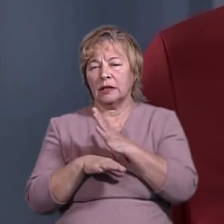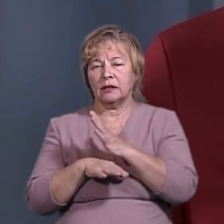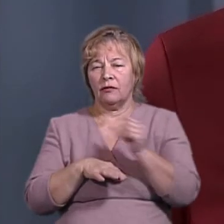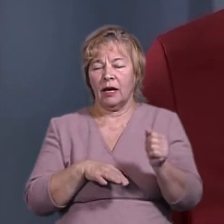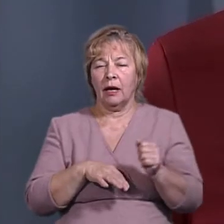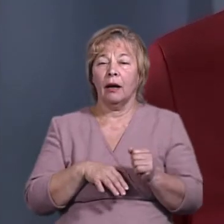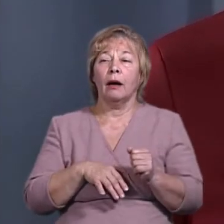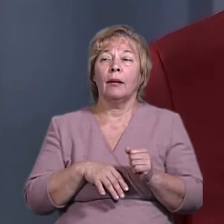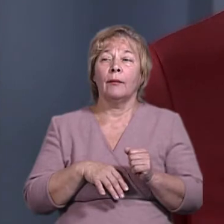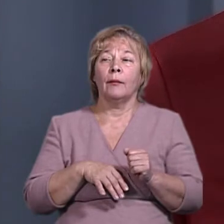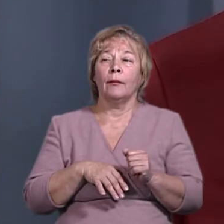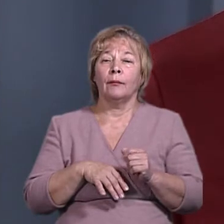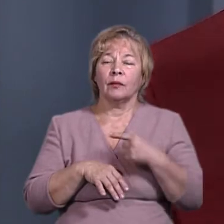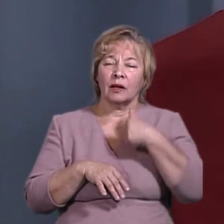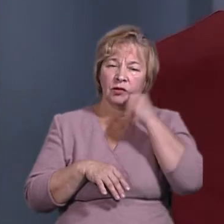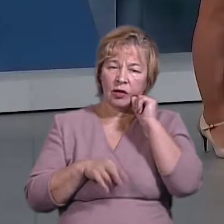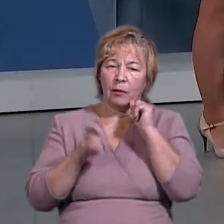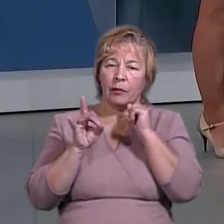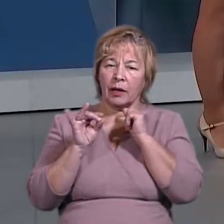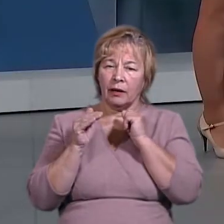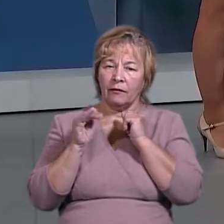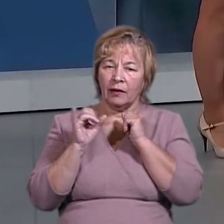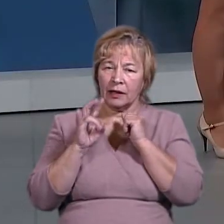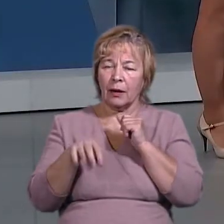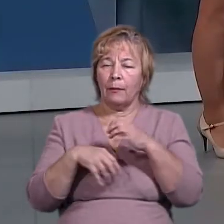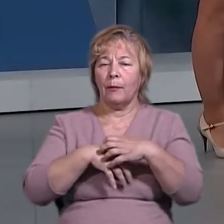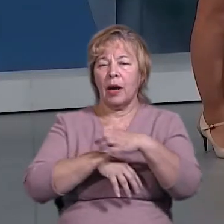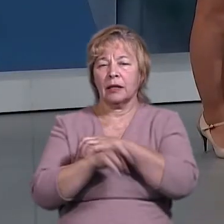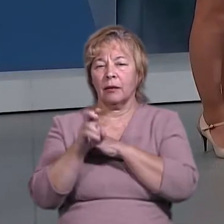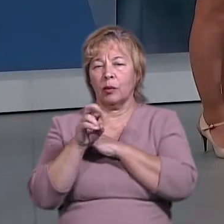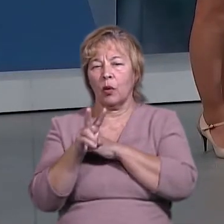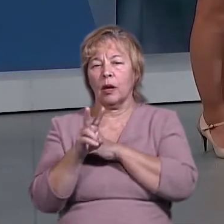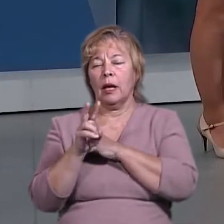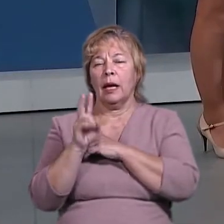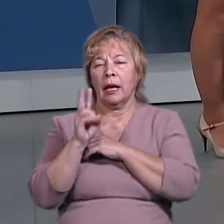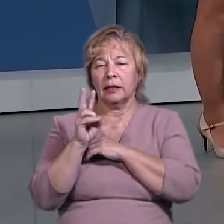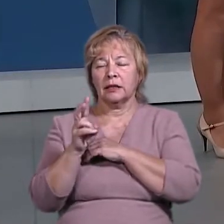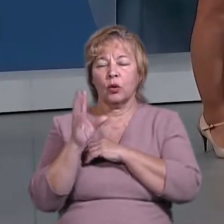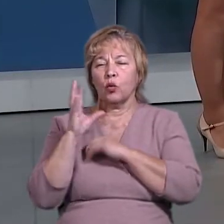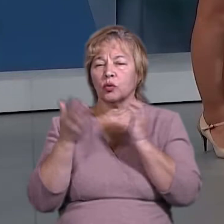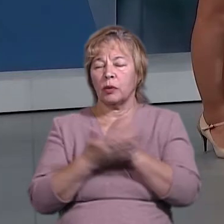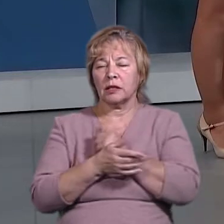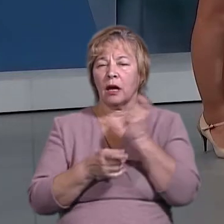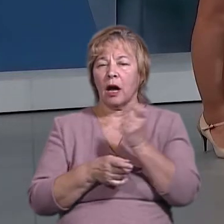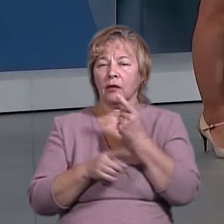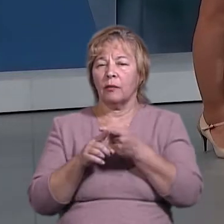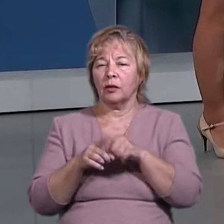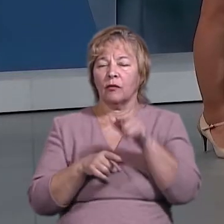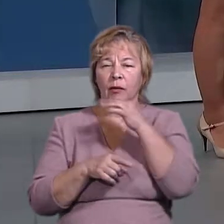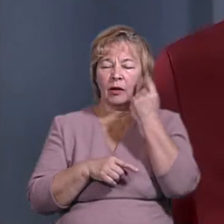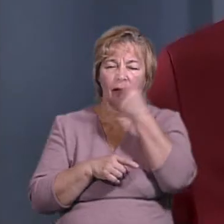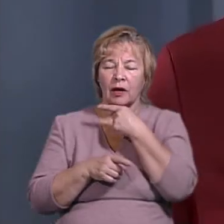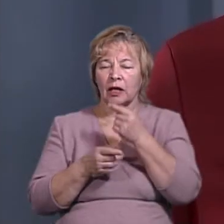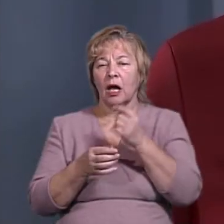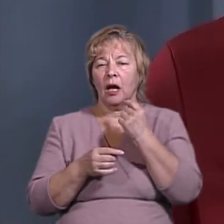Повертаючись до теми вчорашнього брифінгу партії Блокернесу «Успішний Харків», і під час цього брифінгу довірена особа